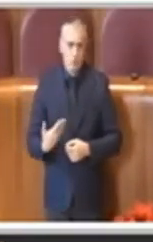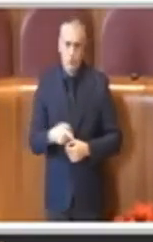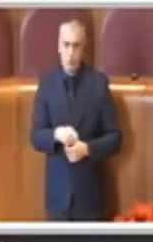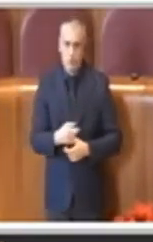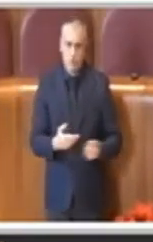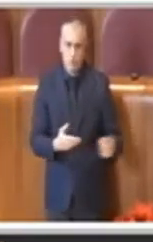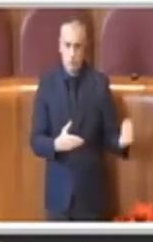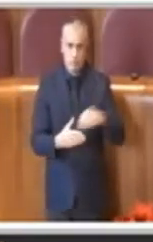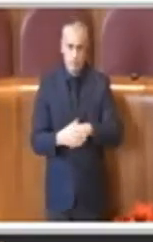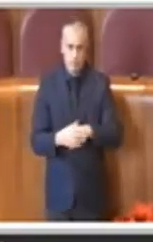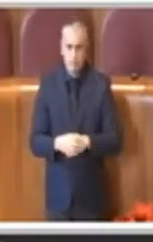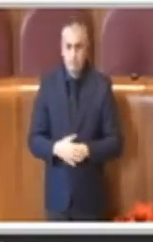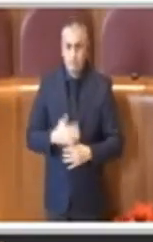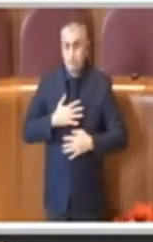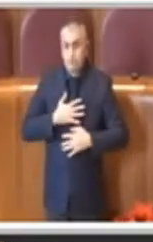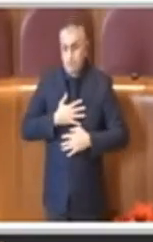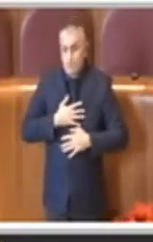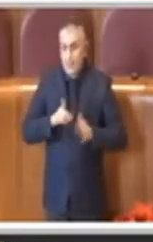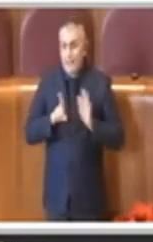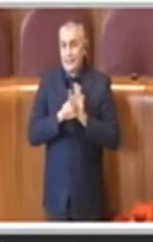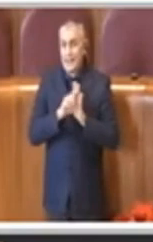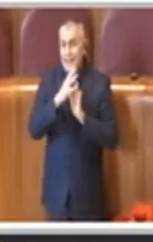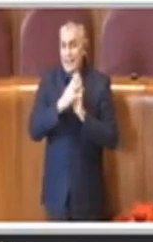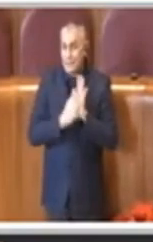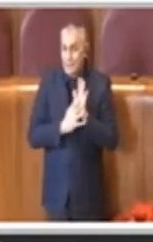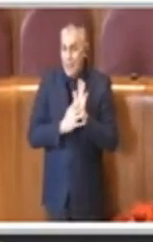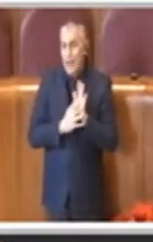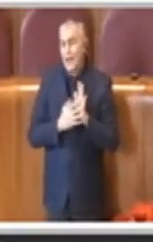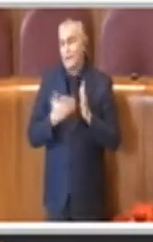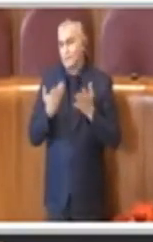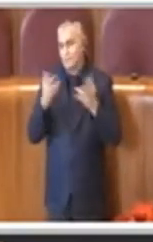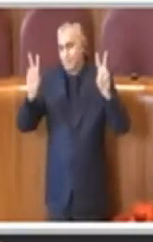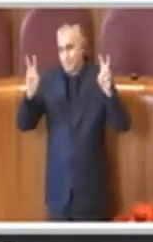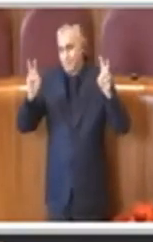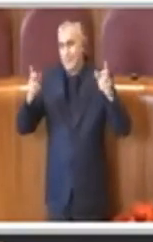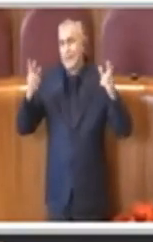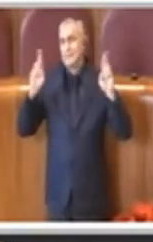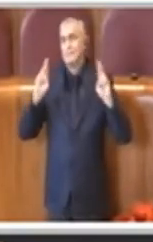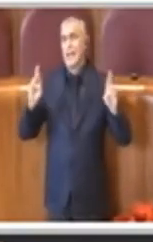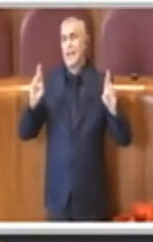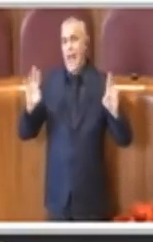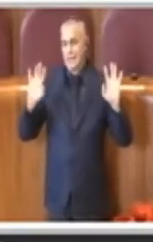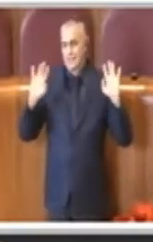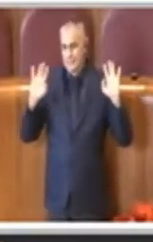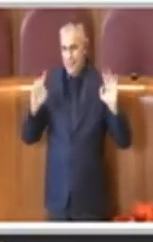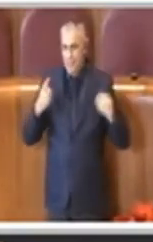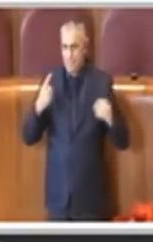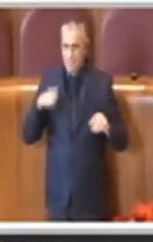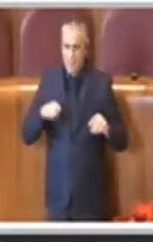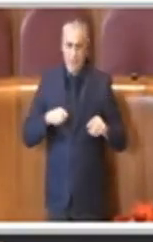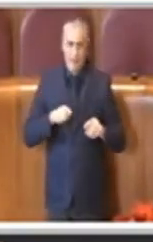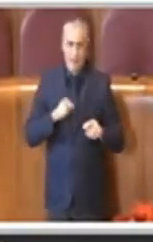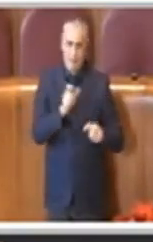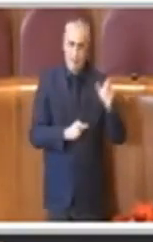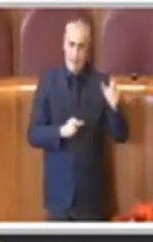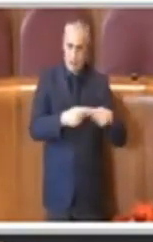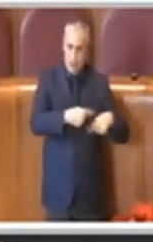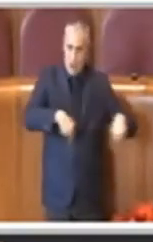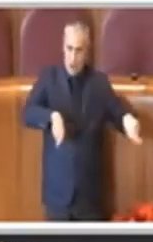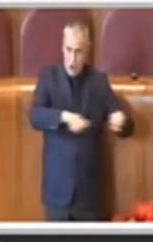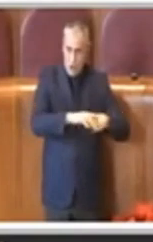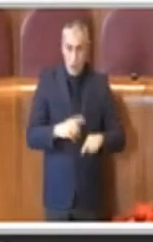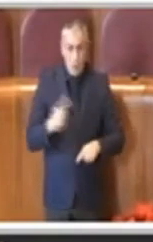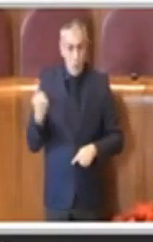è una delibera di speranza per tutte queste persone e non solo questa. Abbiamo